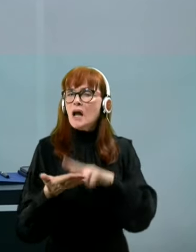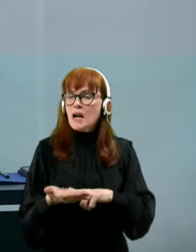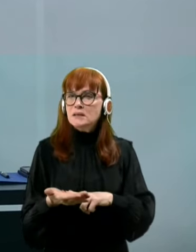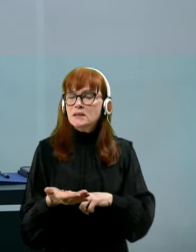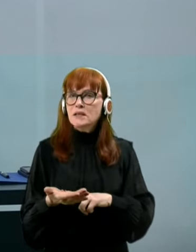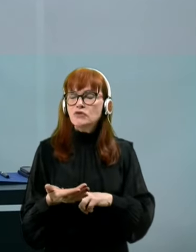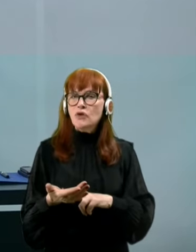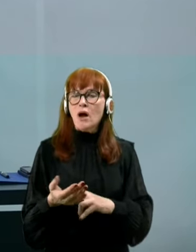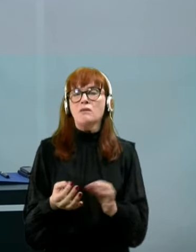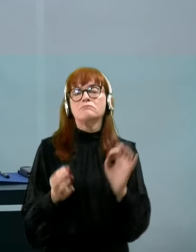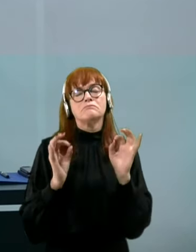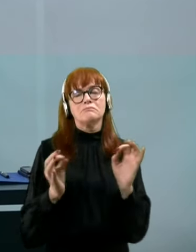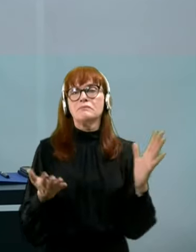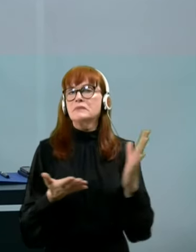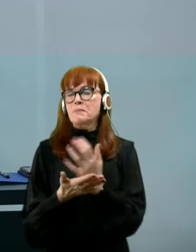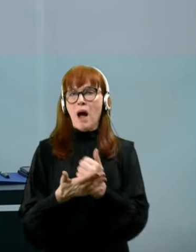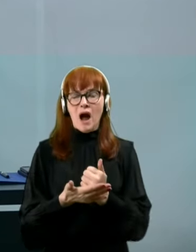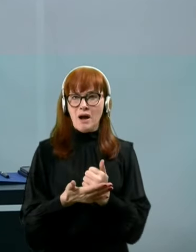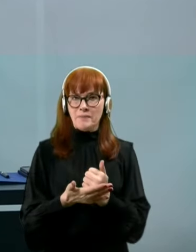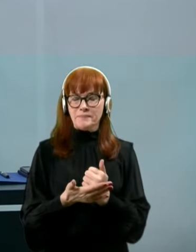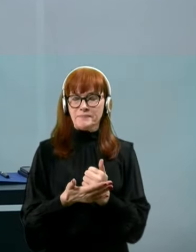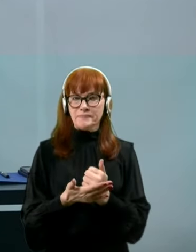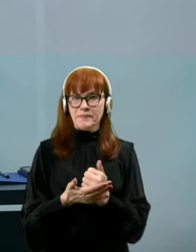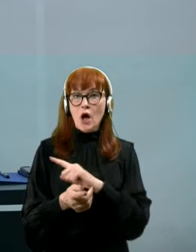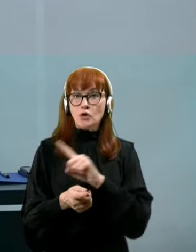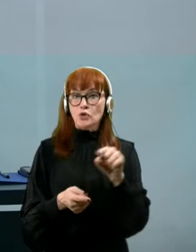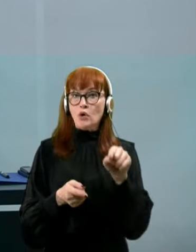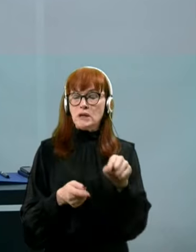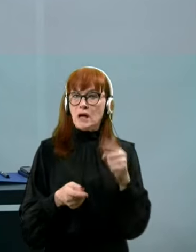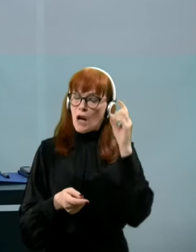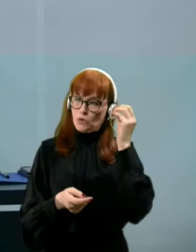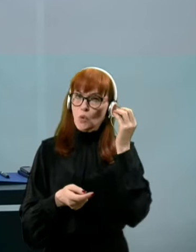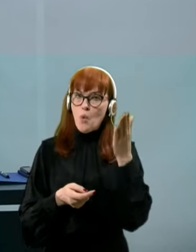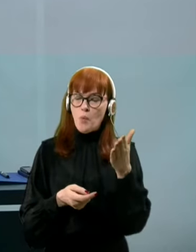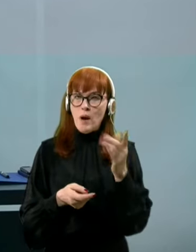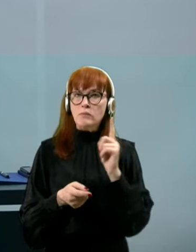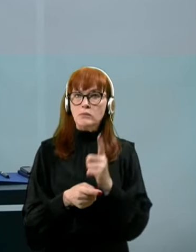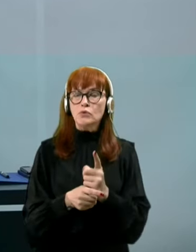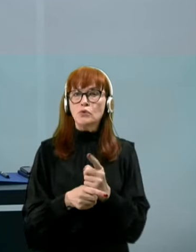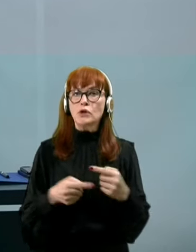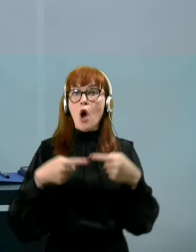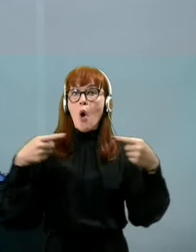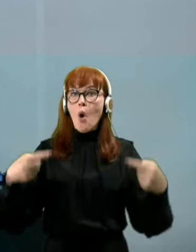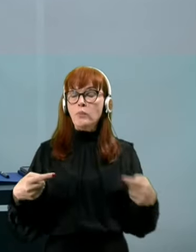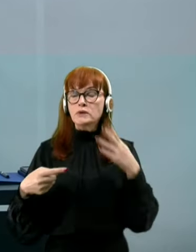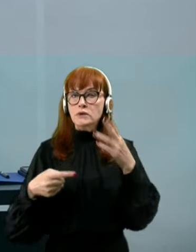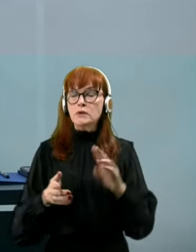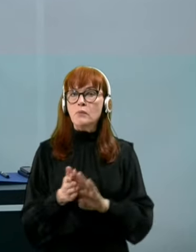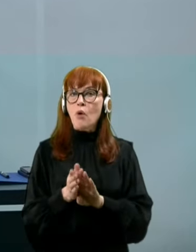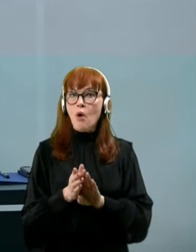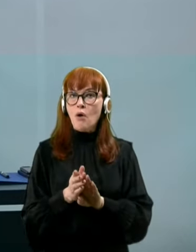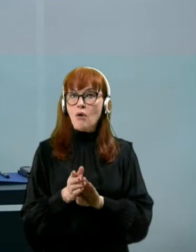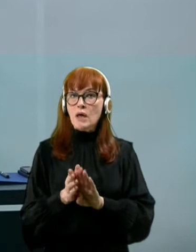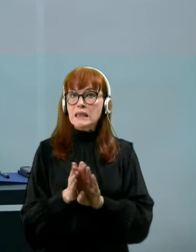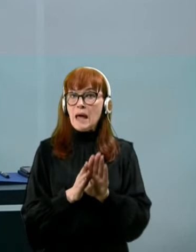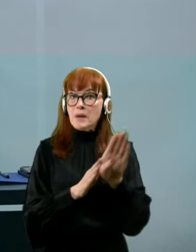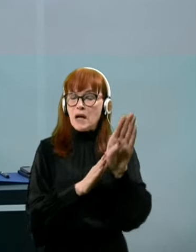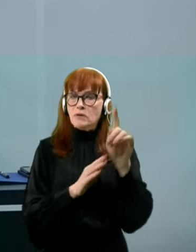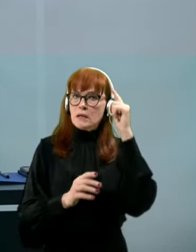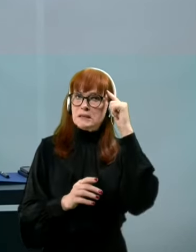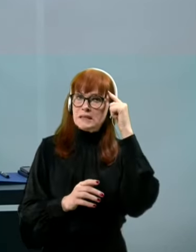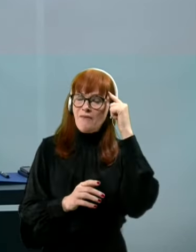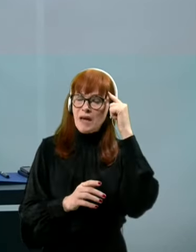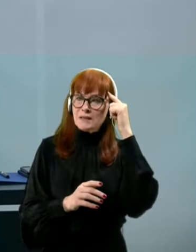pomenljiva zmaga. In dotakrat upam, da bo tudi opozicija napredovala v zavesti in zavedanju,